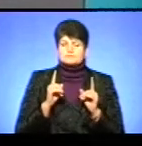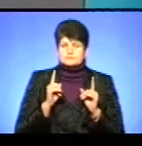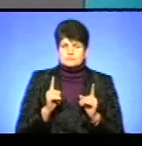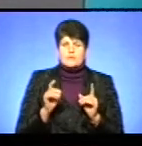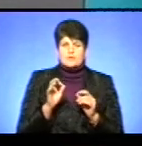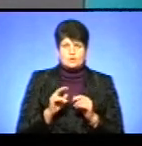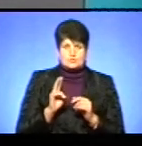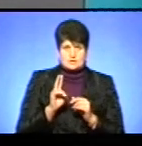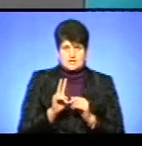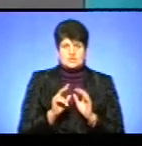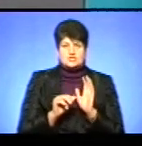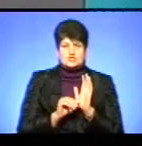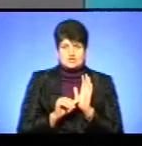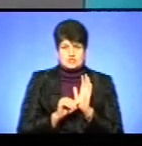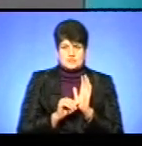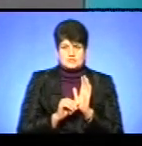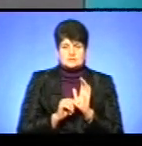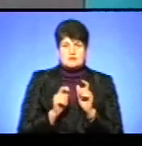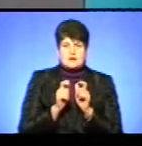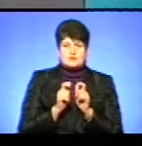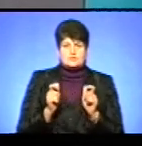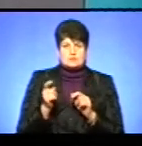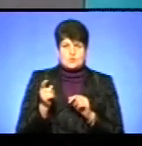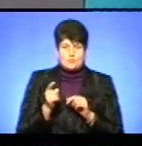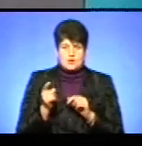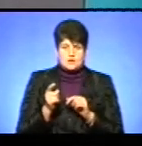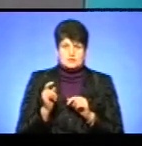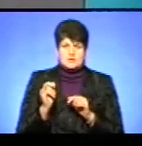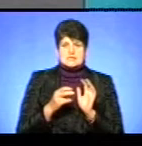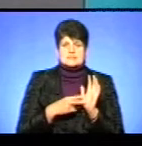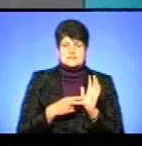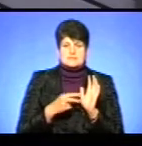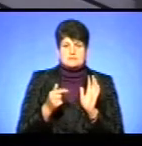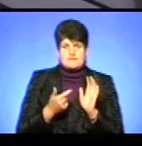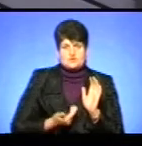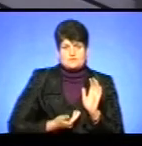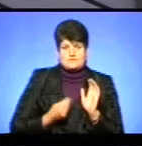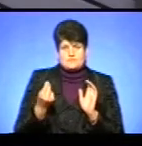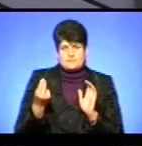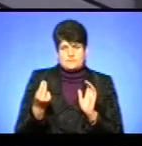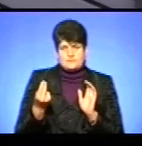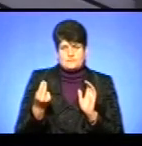електротранспорт. Це 6? 6 – картка Тернополянина, і 7 гривень – це готівковий.